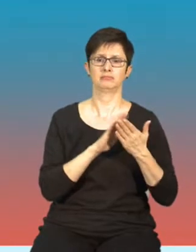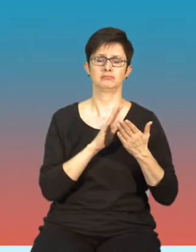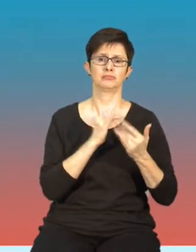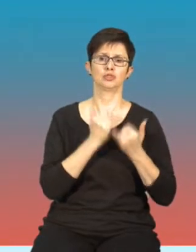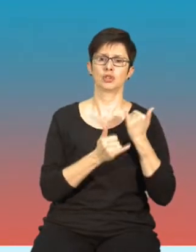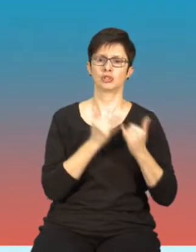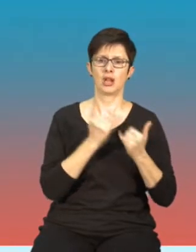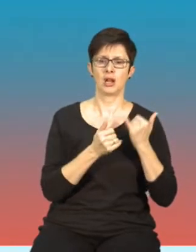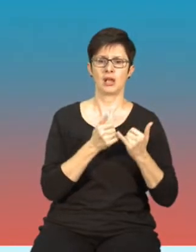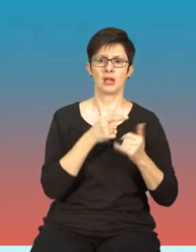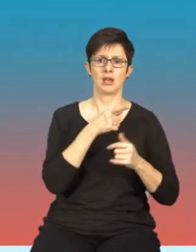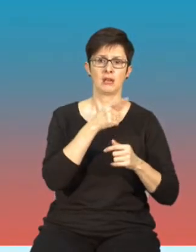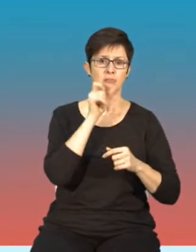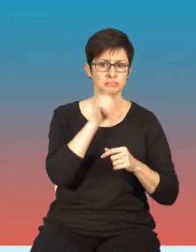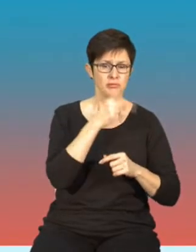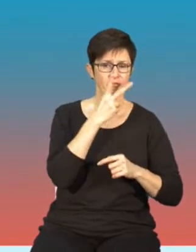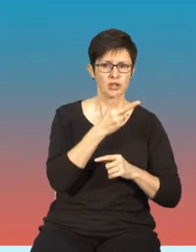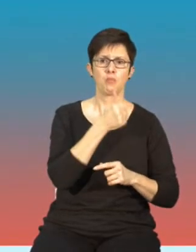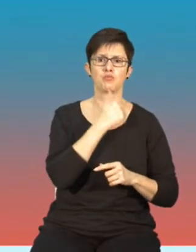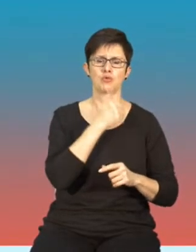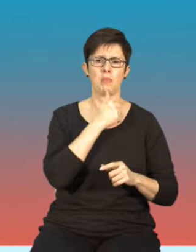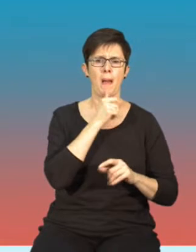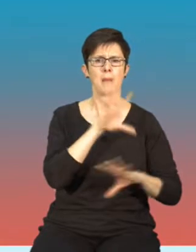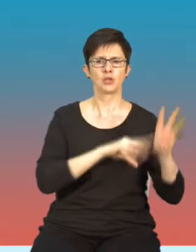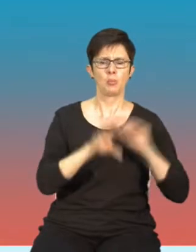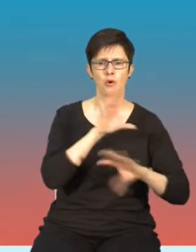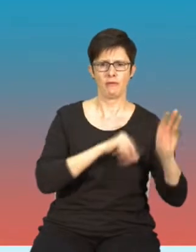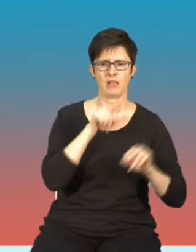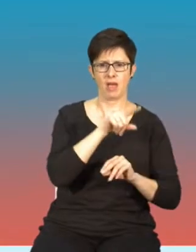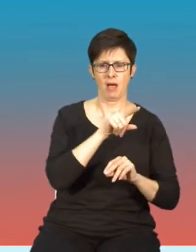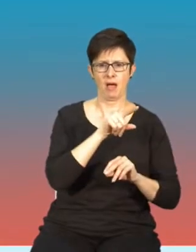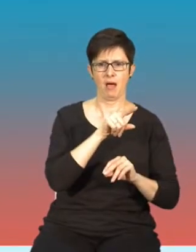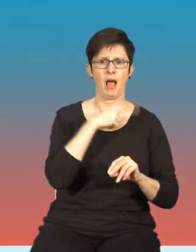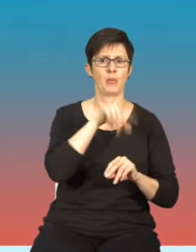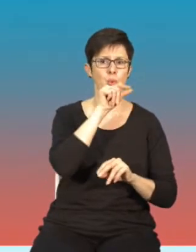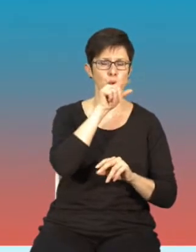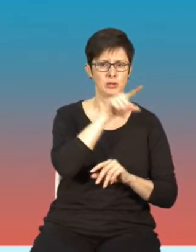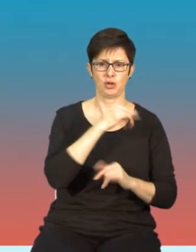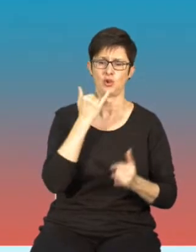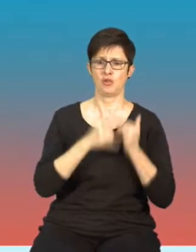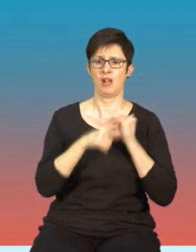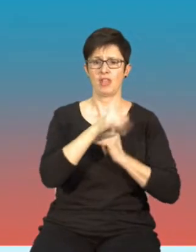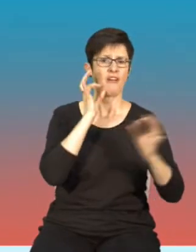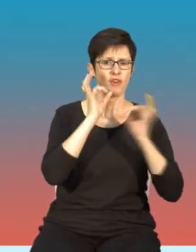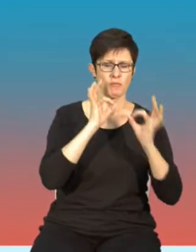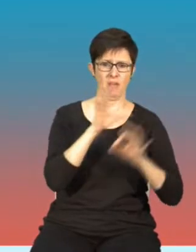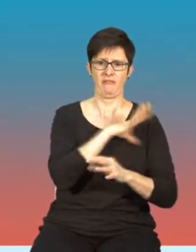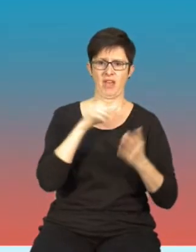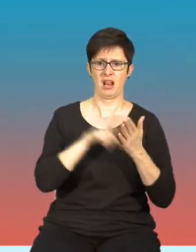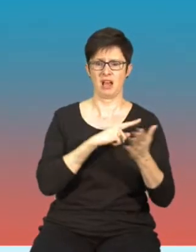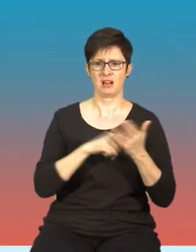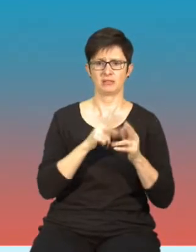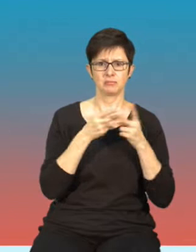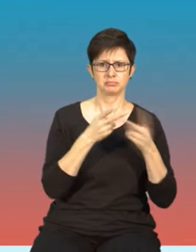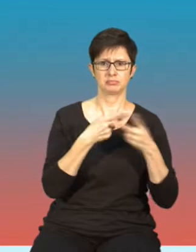próba manipulowania platformą, czyli jeżeli dana informacja jest wielokrotnie udostępniona w formie